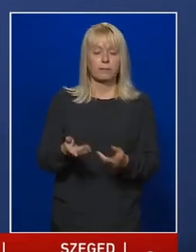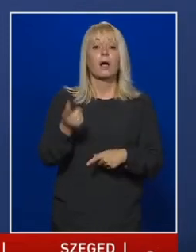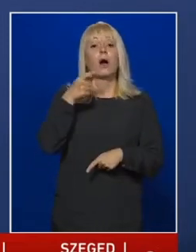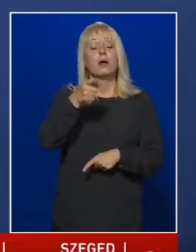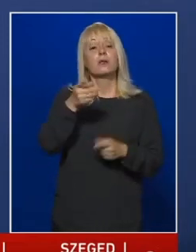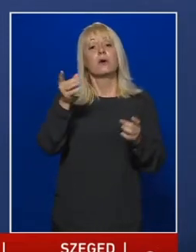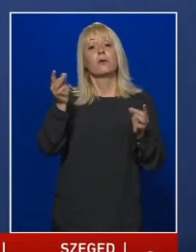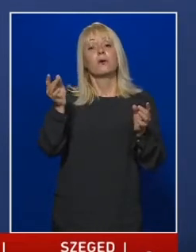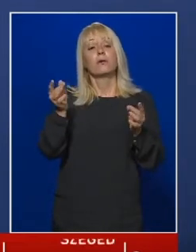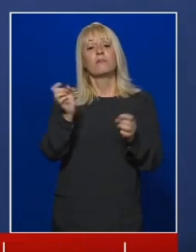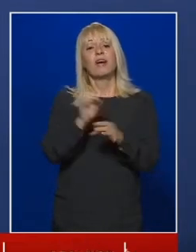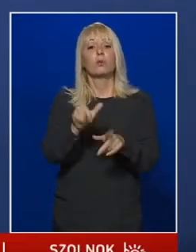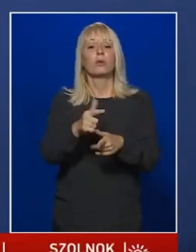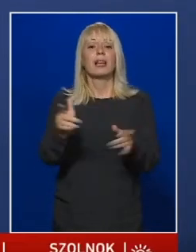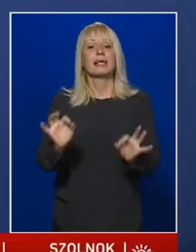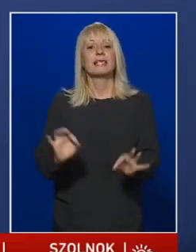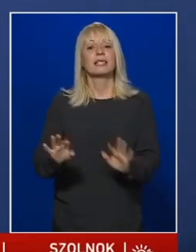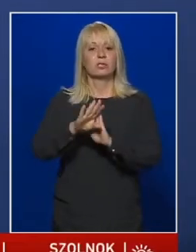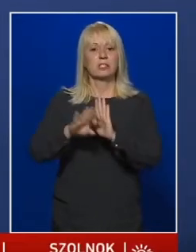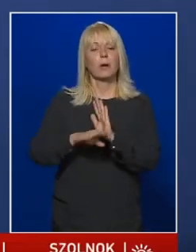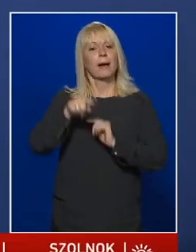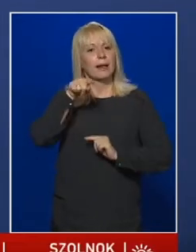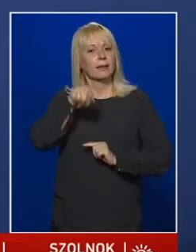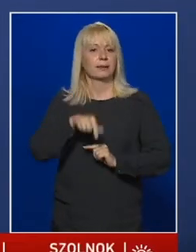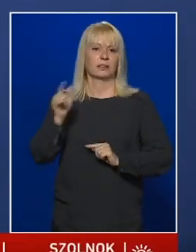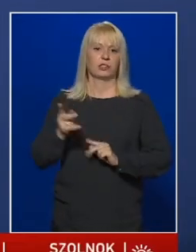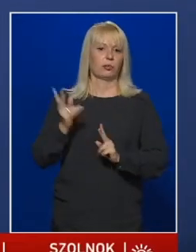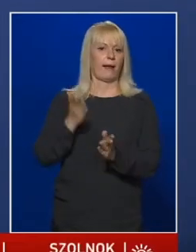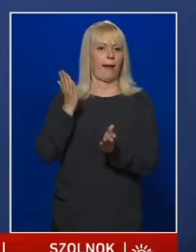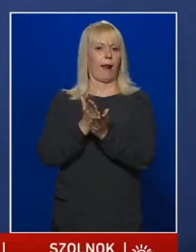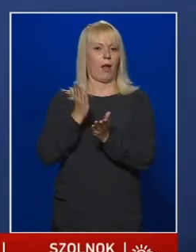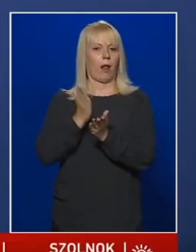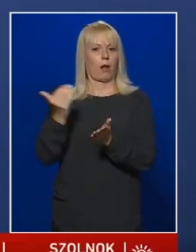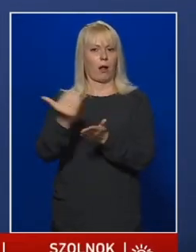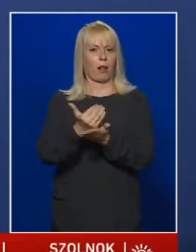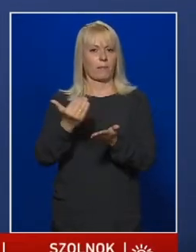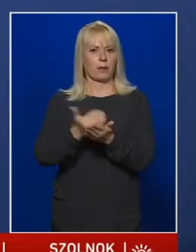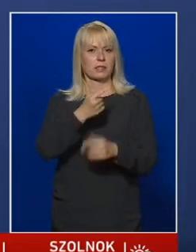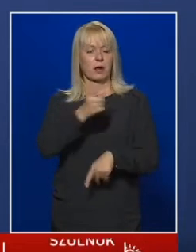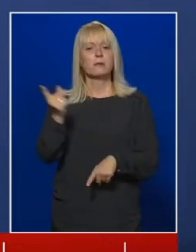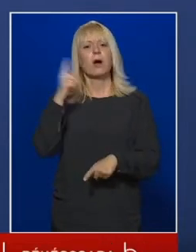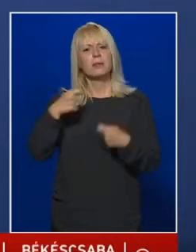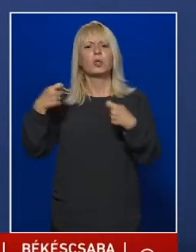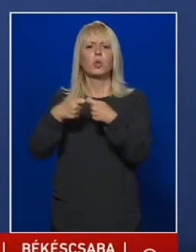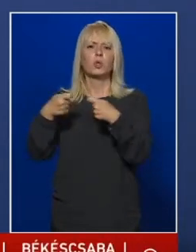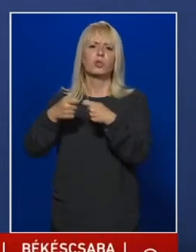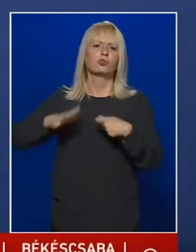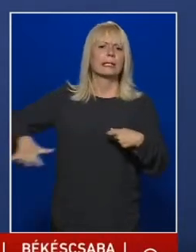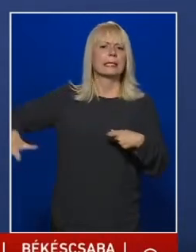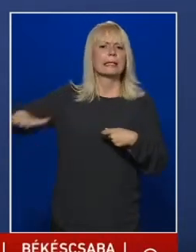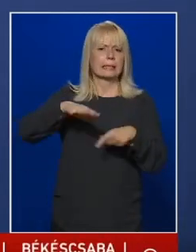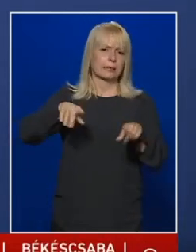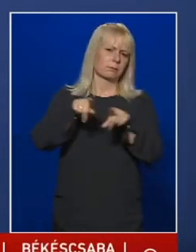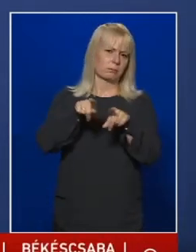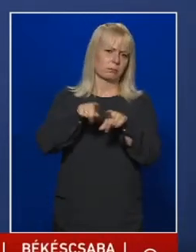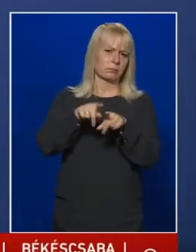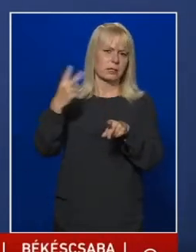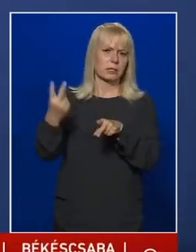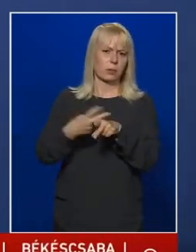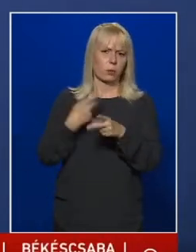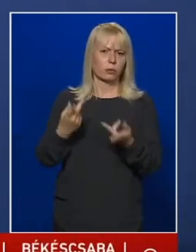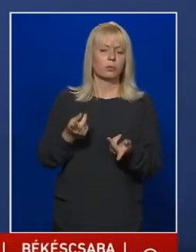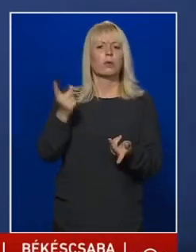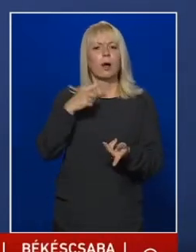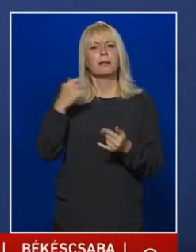a fertőtlenítési szabályokat kell itt is alkalmazni, amelyeket a közösségi terekben szoktunk, tehát